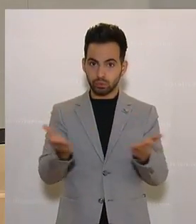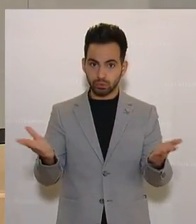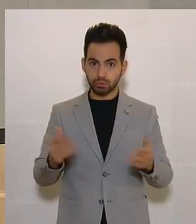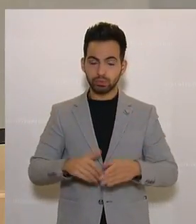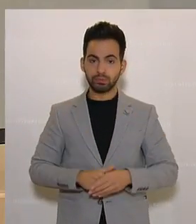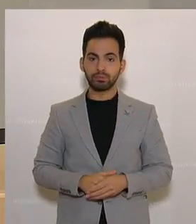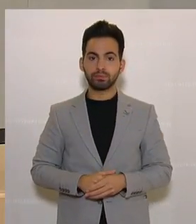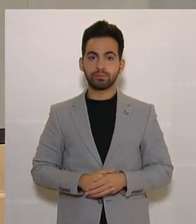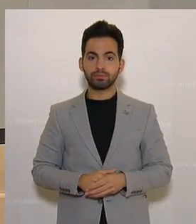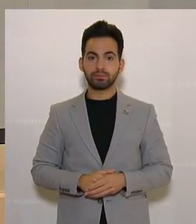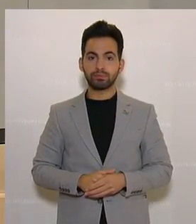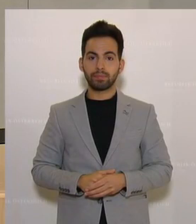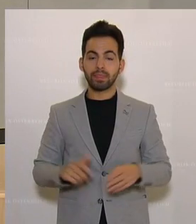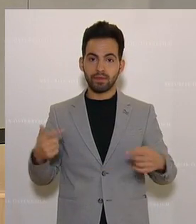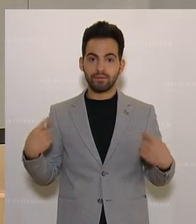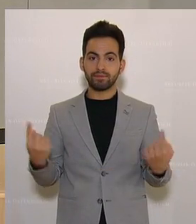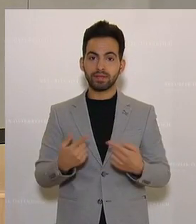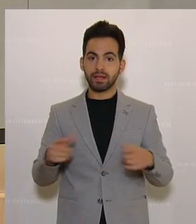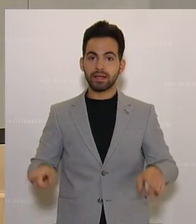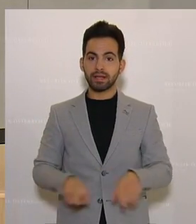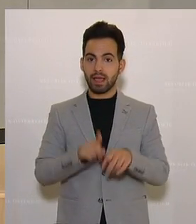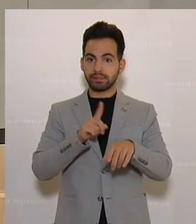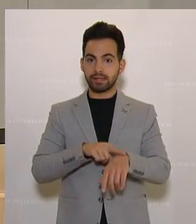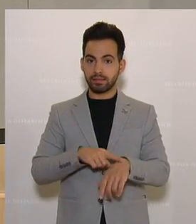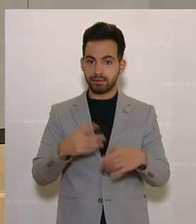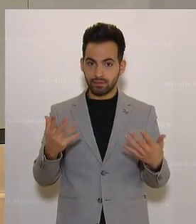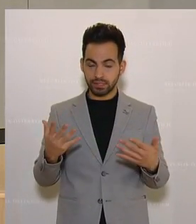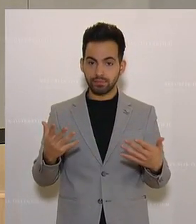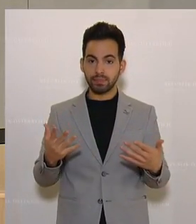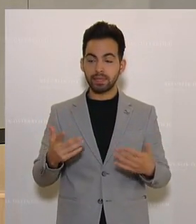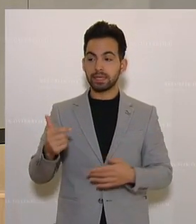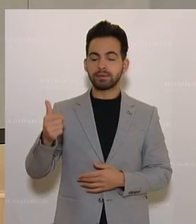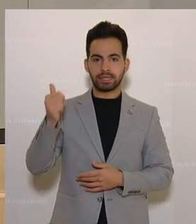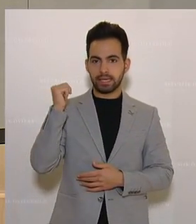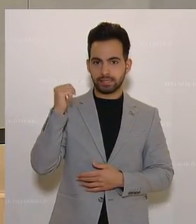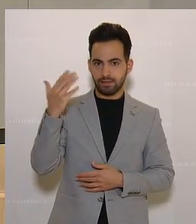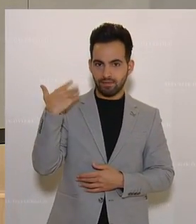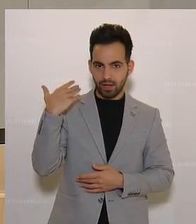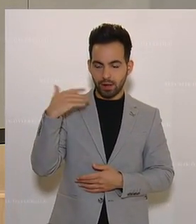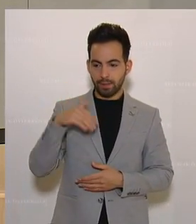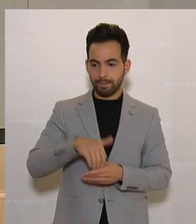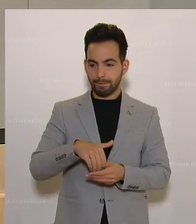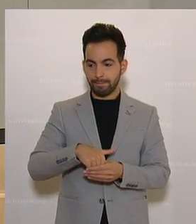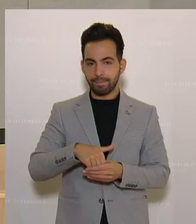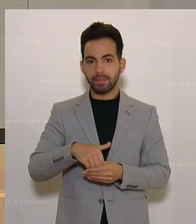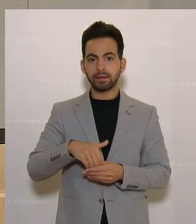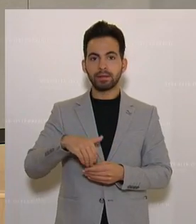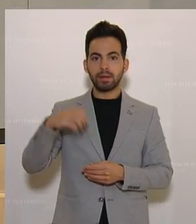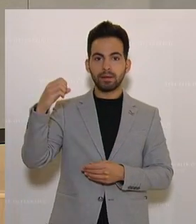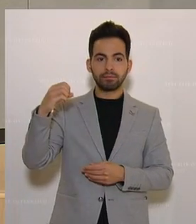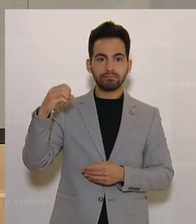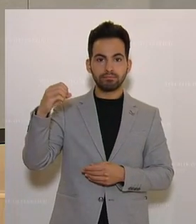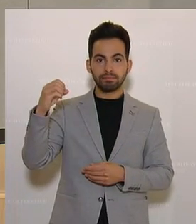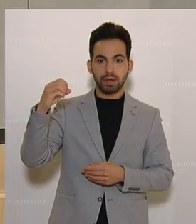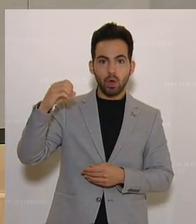haben gleichzeitig auch gestern mit der Beleuchtung